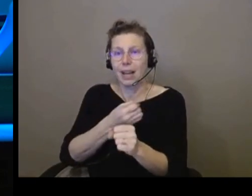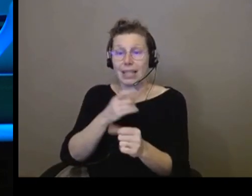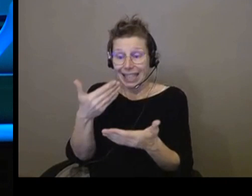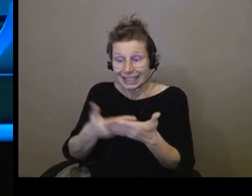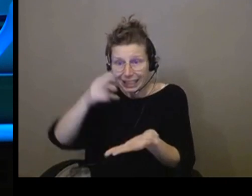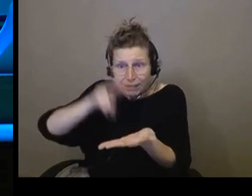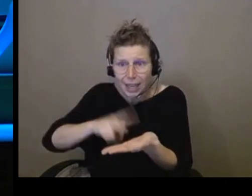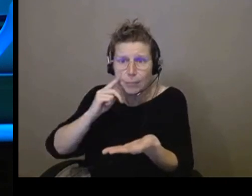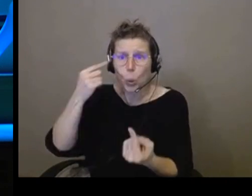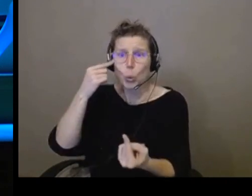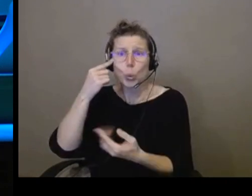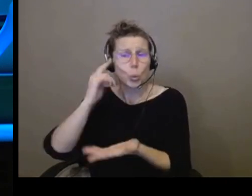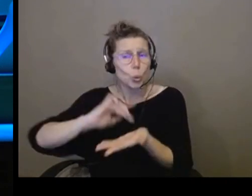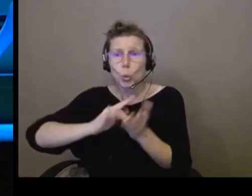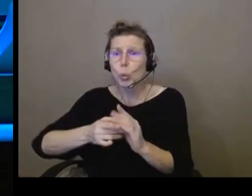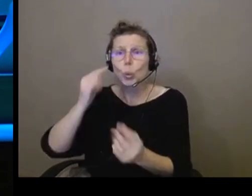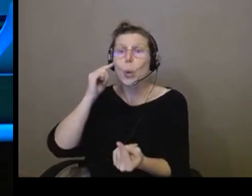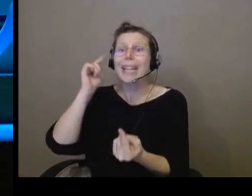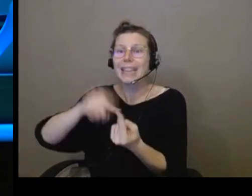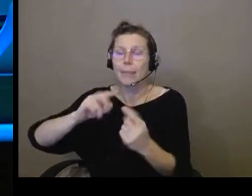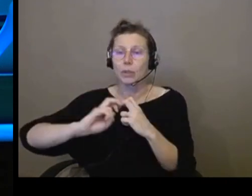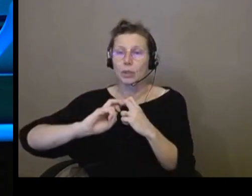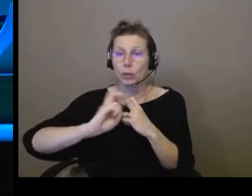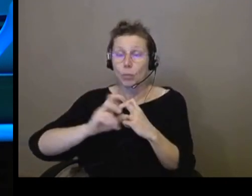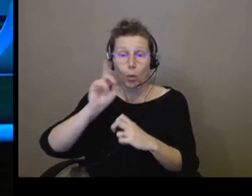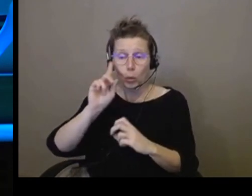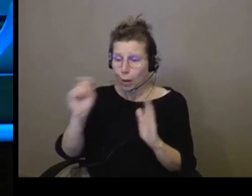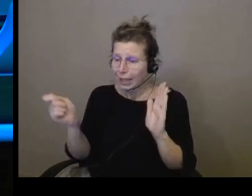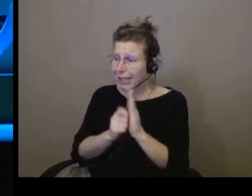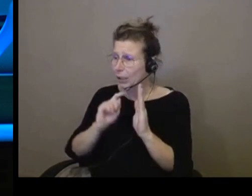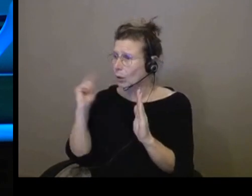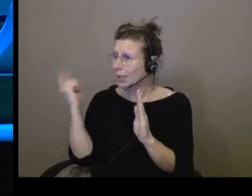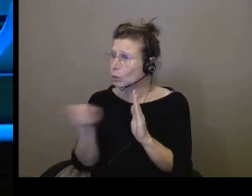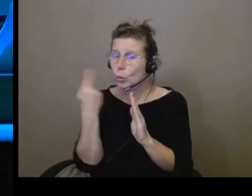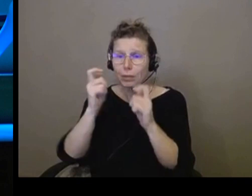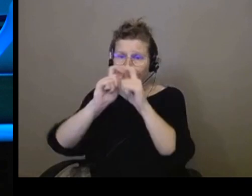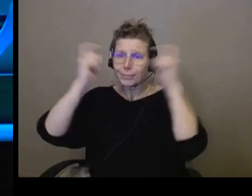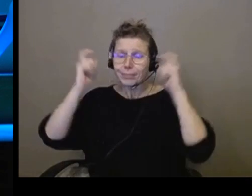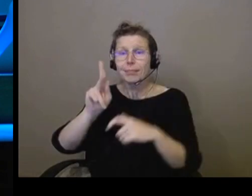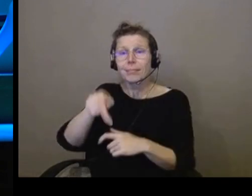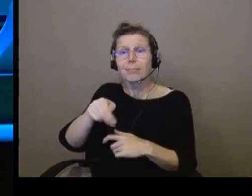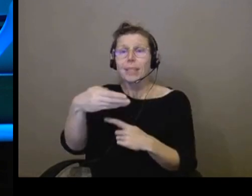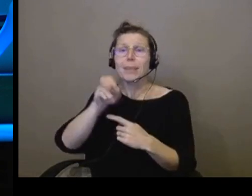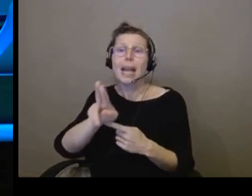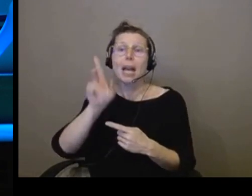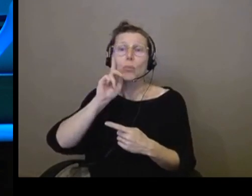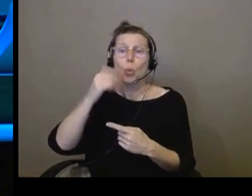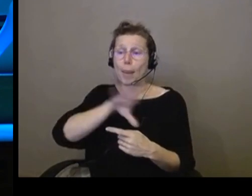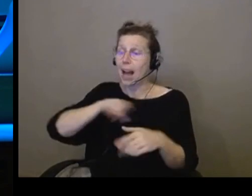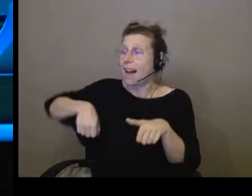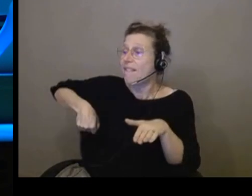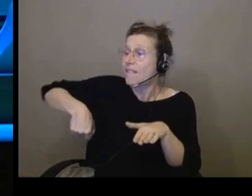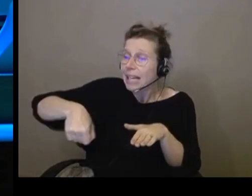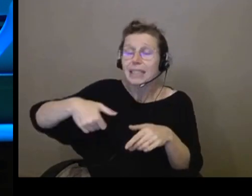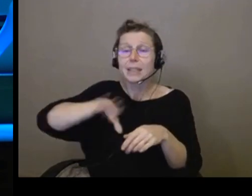parce qu'en fait, on est tous PMR à un moment ou à un autre. C'est-à pourquoi on est PMR ? On est PMR parce qu'on a une valise, on est PMR parce qu'on a une poussette, on est PMR